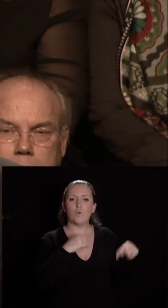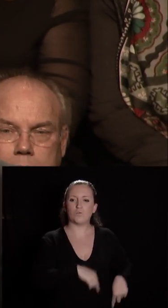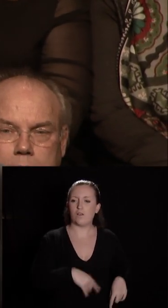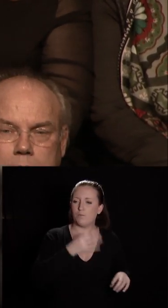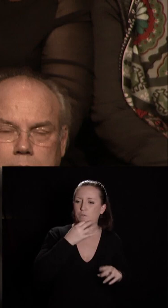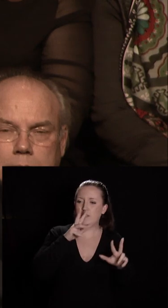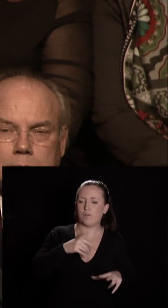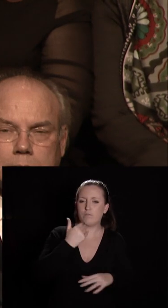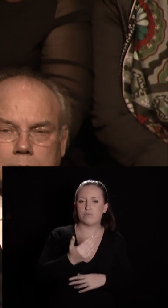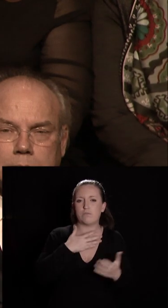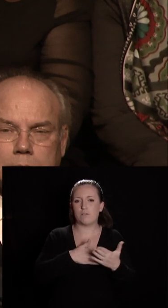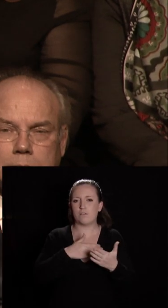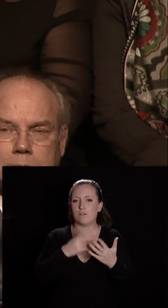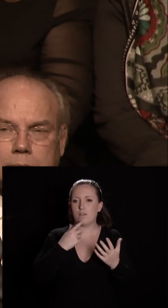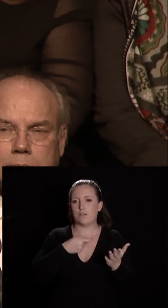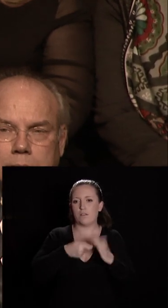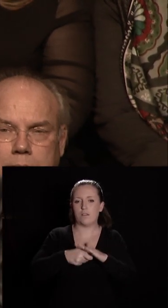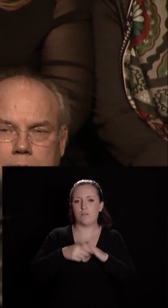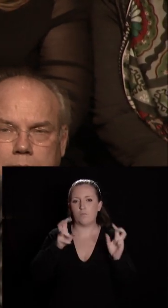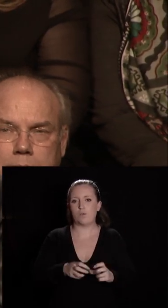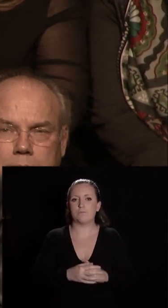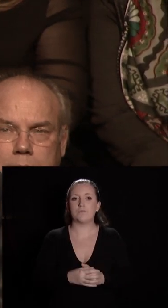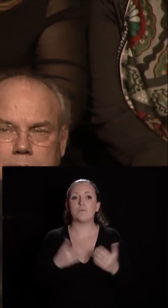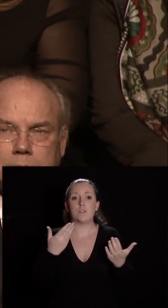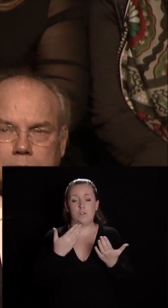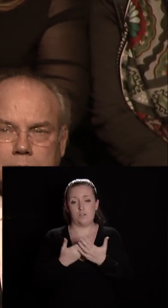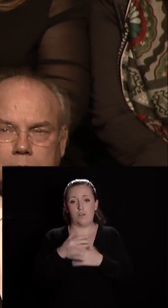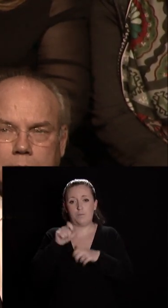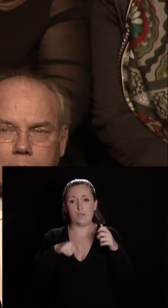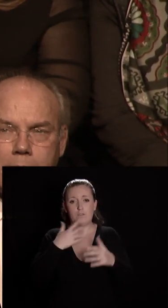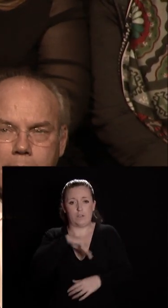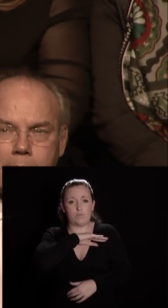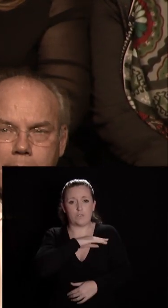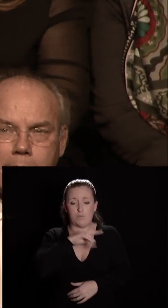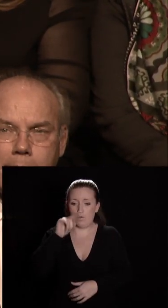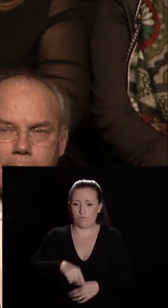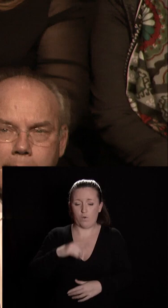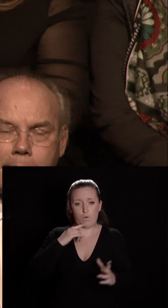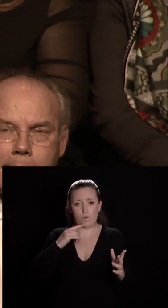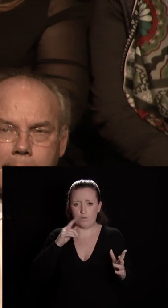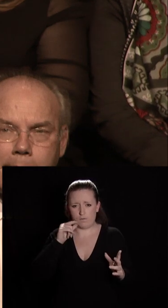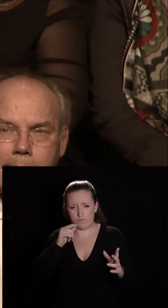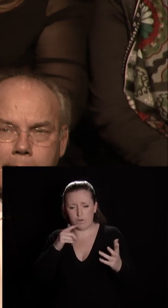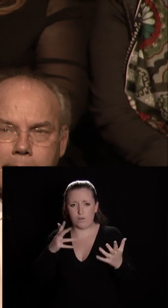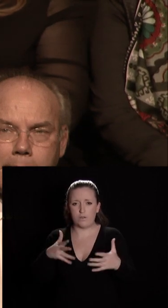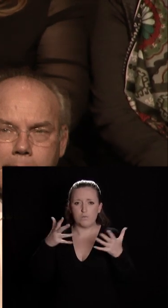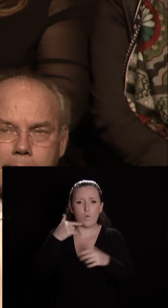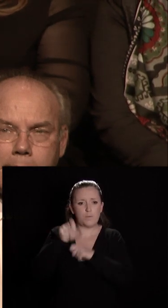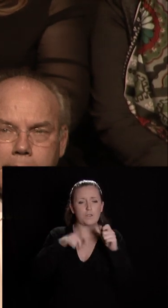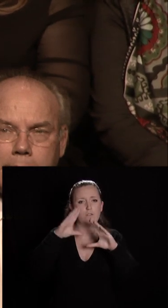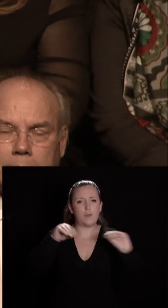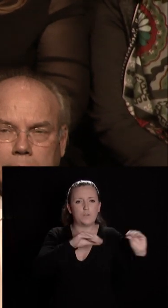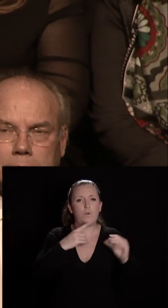l'honneur d'une ville et de ses responsables c'est d'intensifier son action au service des habitants en difficulté